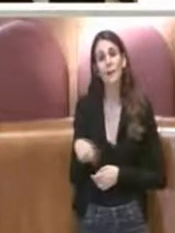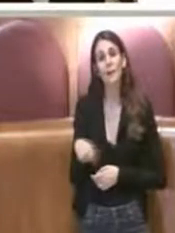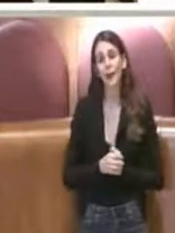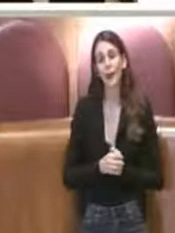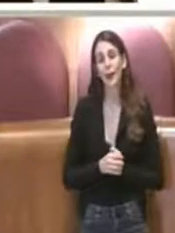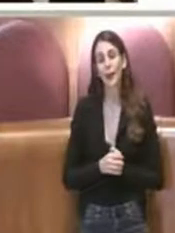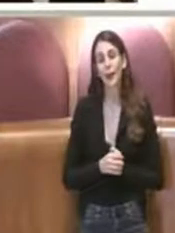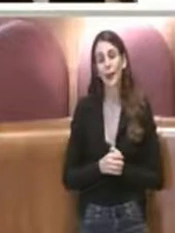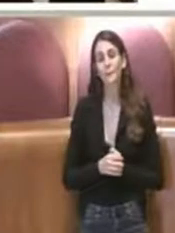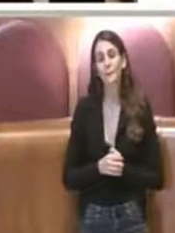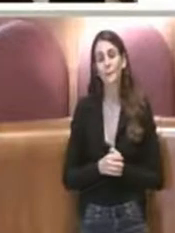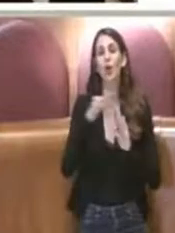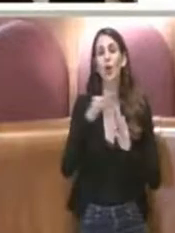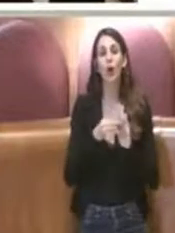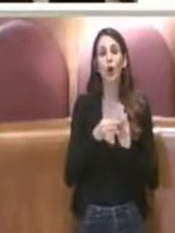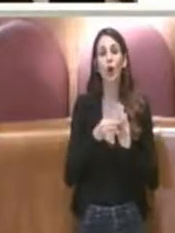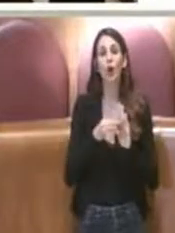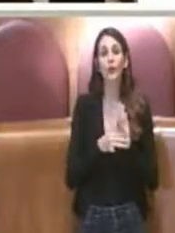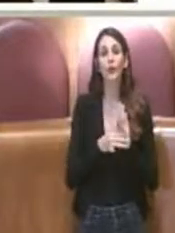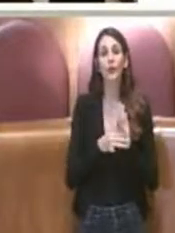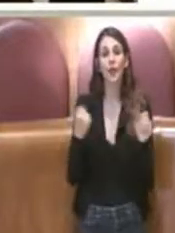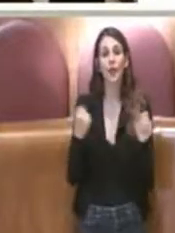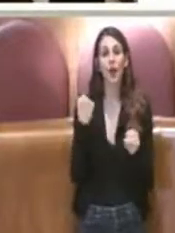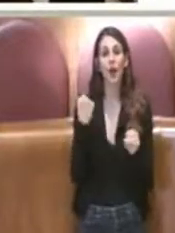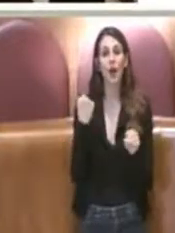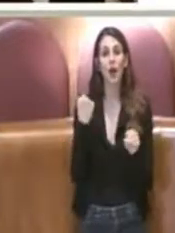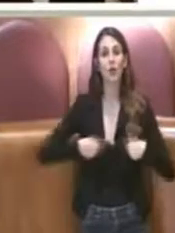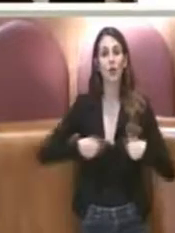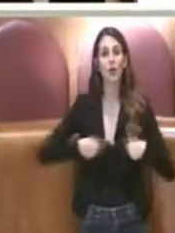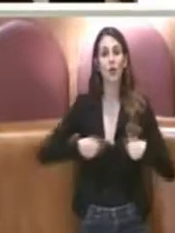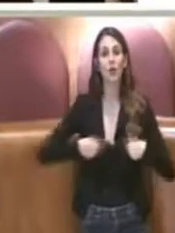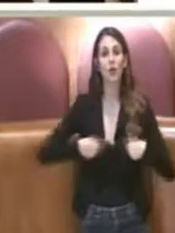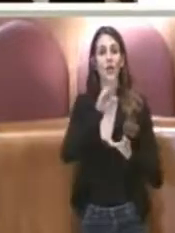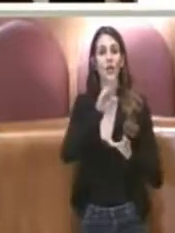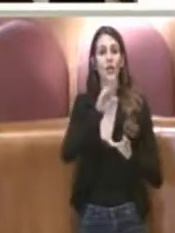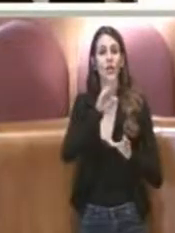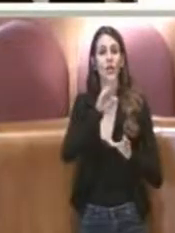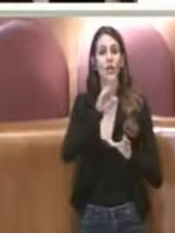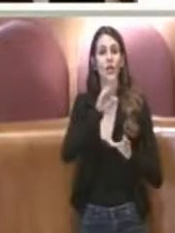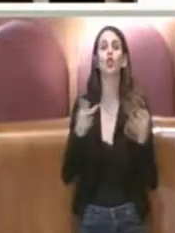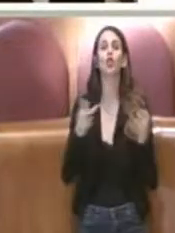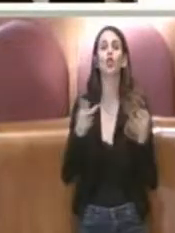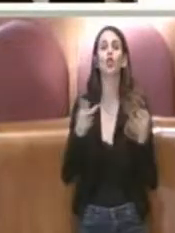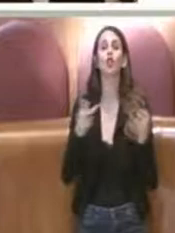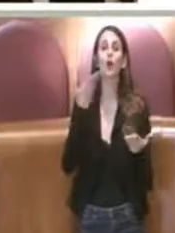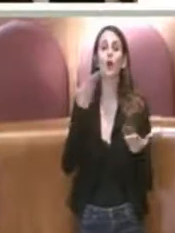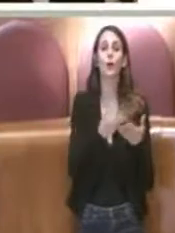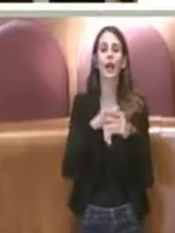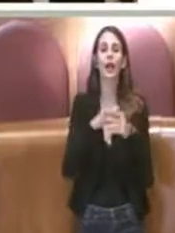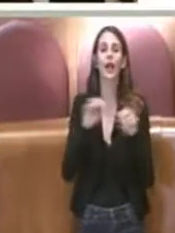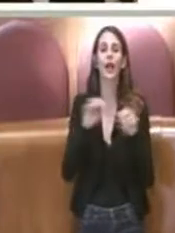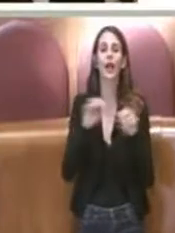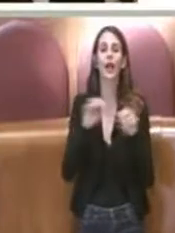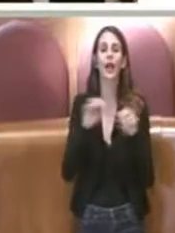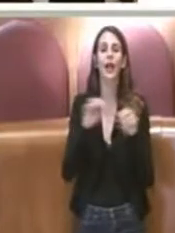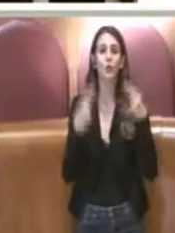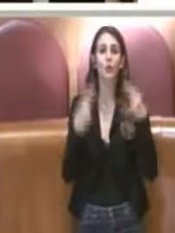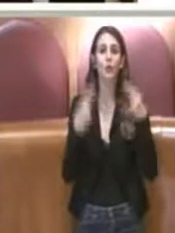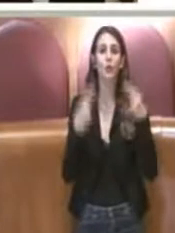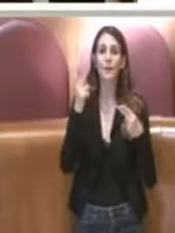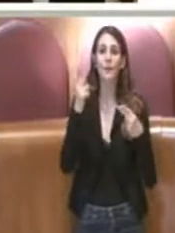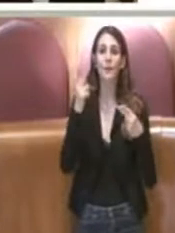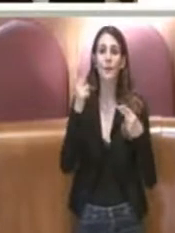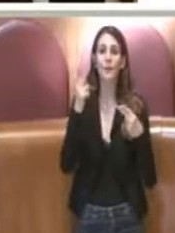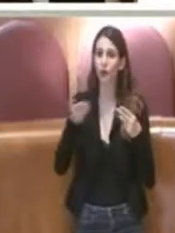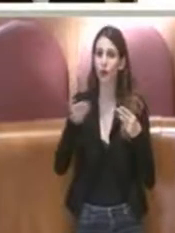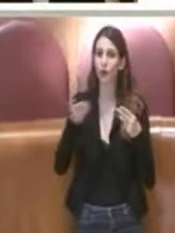'ordine dei lavori, in questo ordine dei lavori abbiamo 18 proposte di debito fuori bilancio. La Commissione